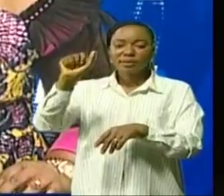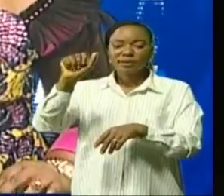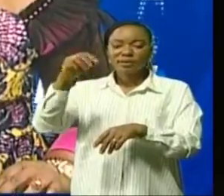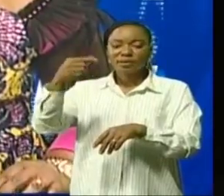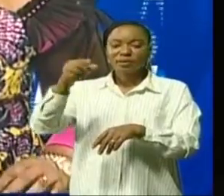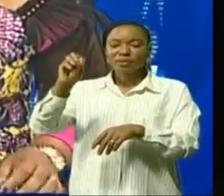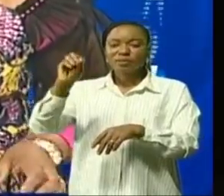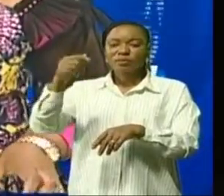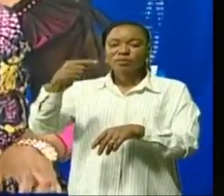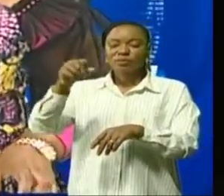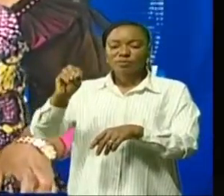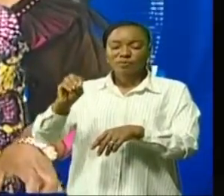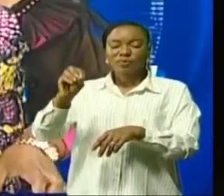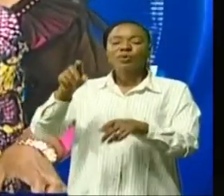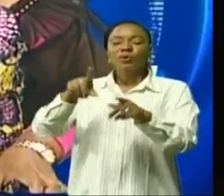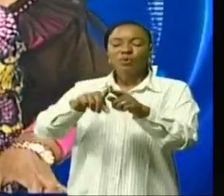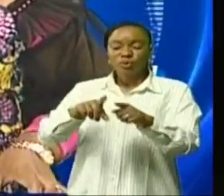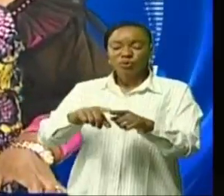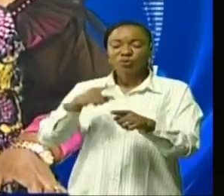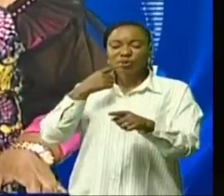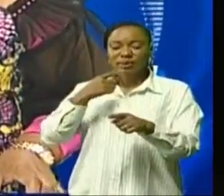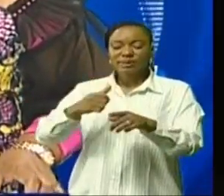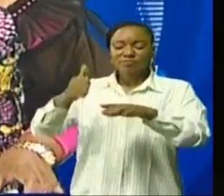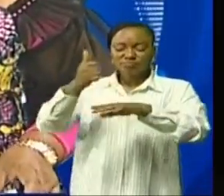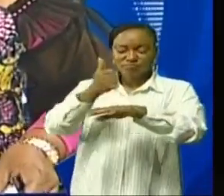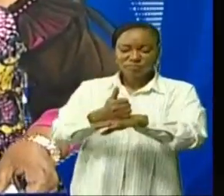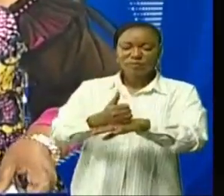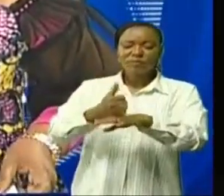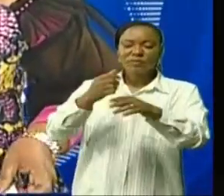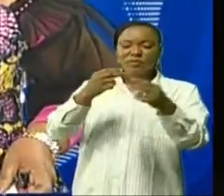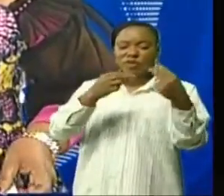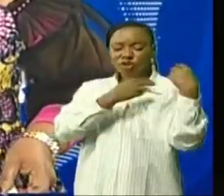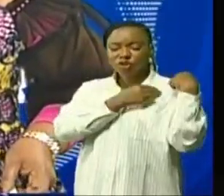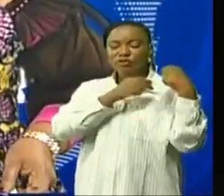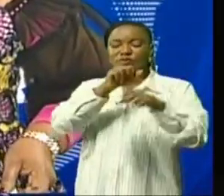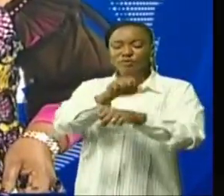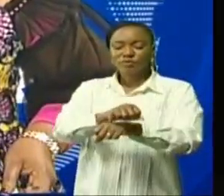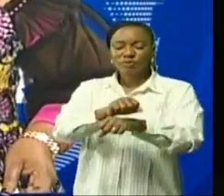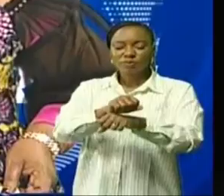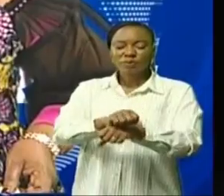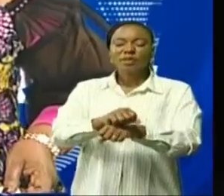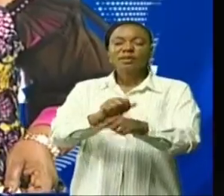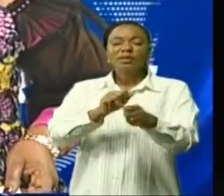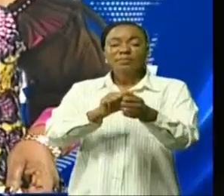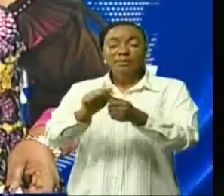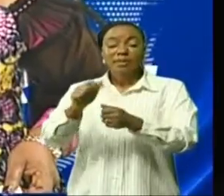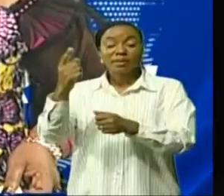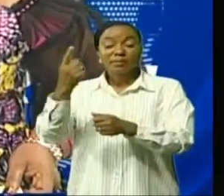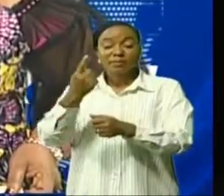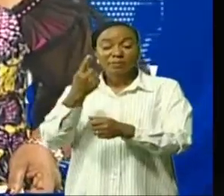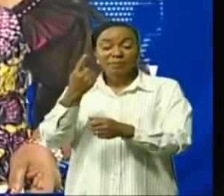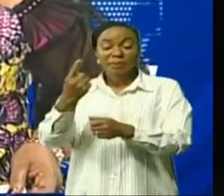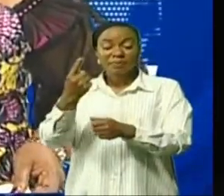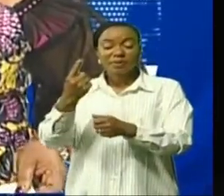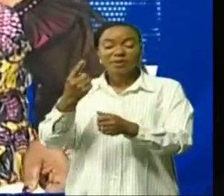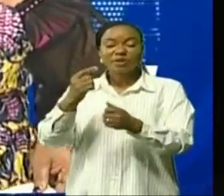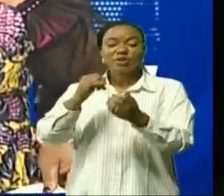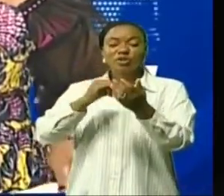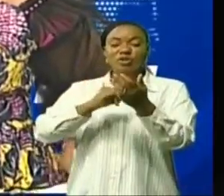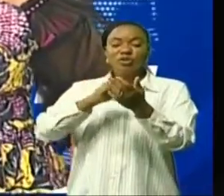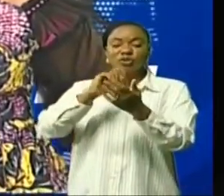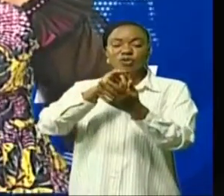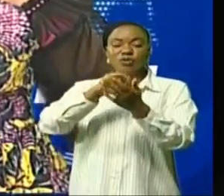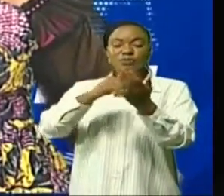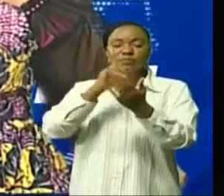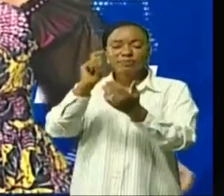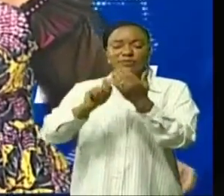République pour l'effectivité de cette installation qui a eu lieu le 1er juillet 2022 par le gouverneur militaire du